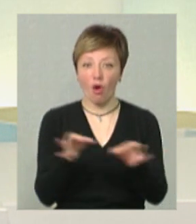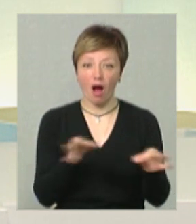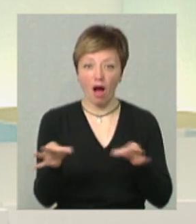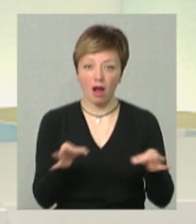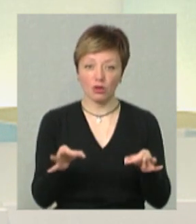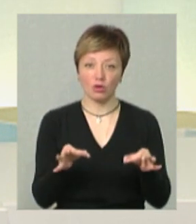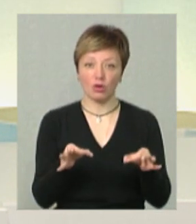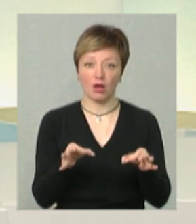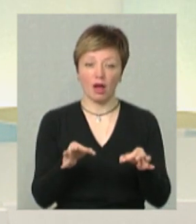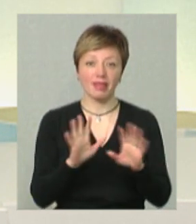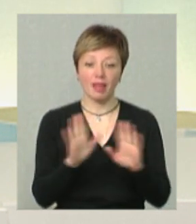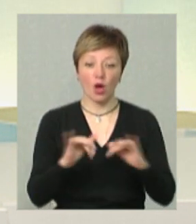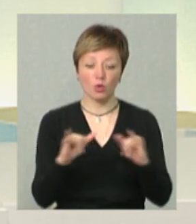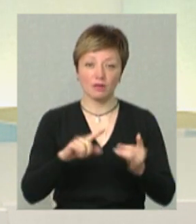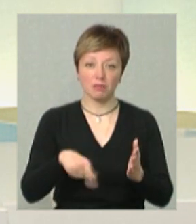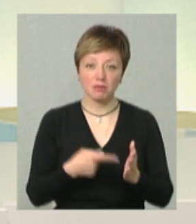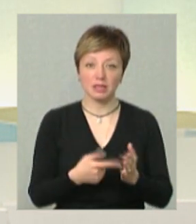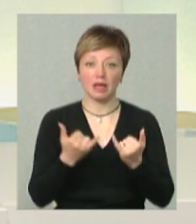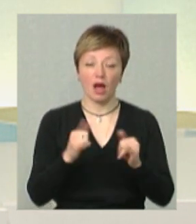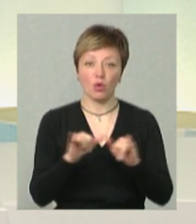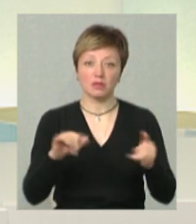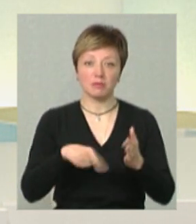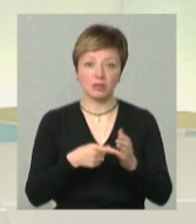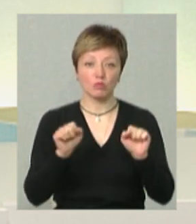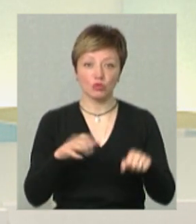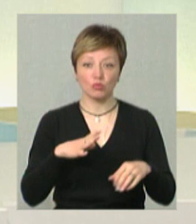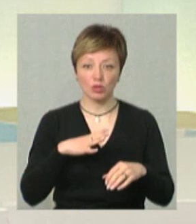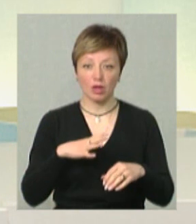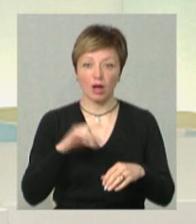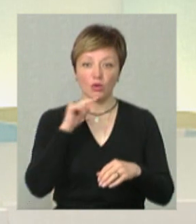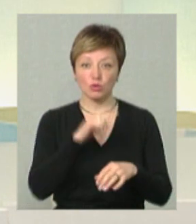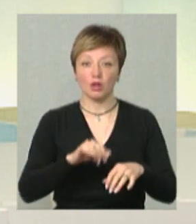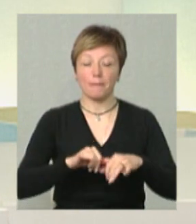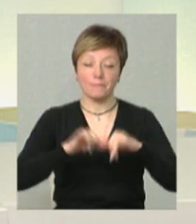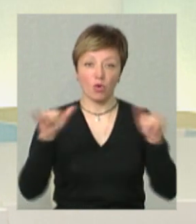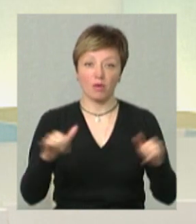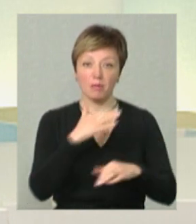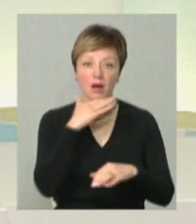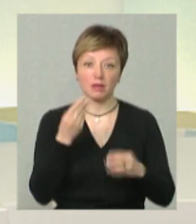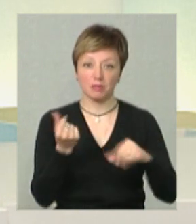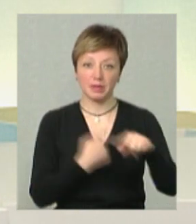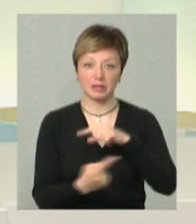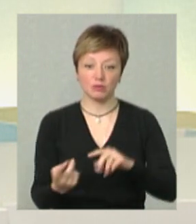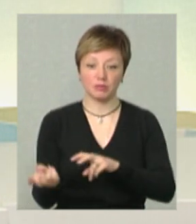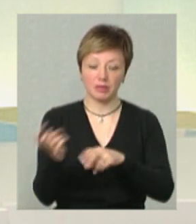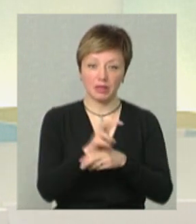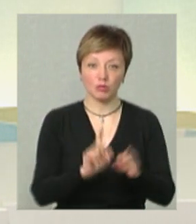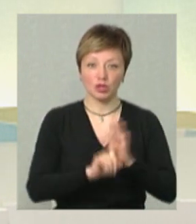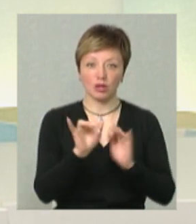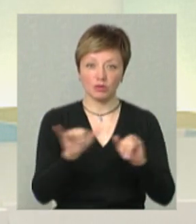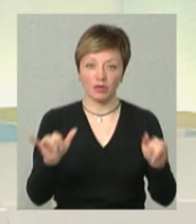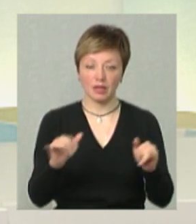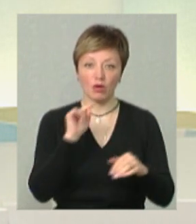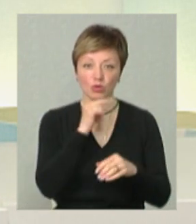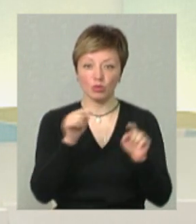розвиток міста, оскільки дійсно для розвитку міста це може бути такий економічний прорив, якщо багато бізнесу зайде і почне розвивати